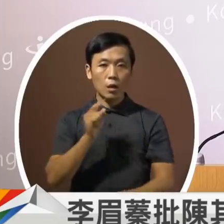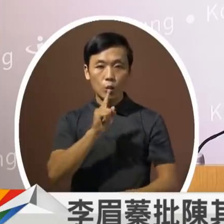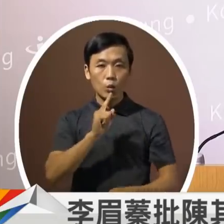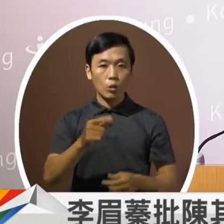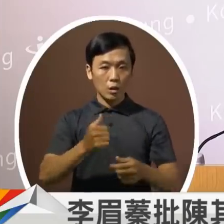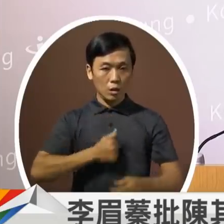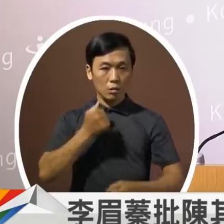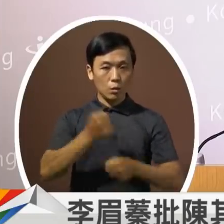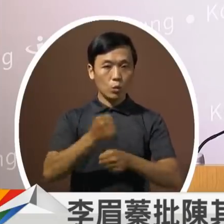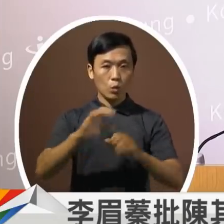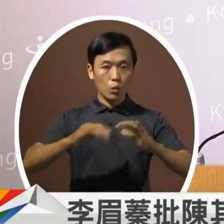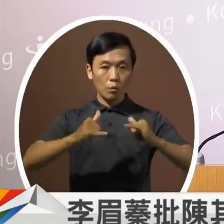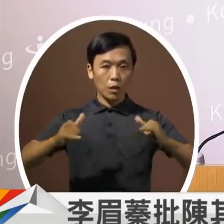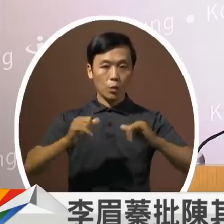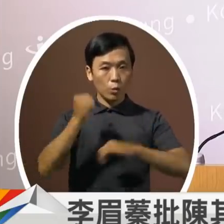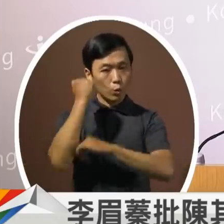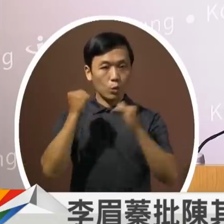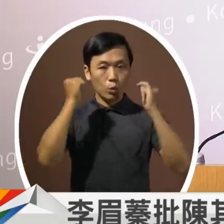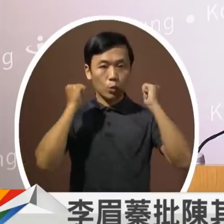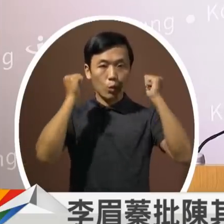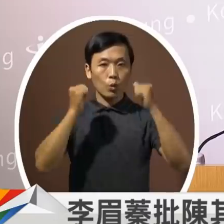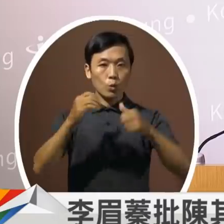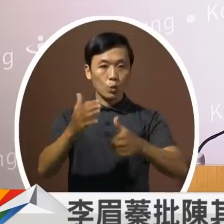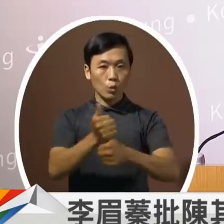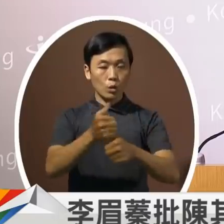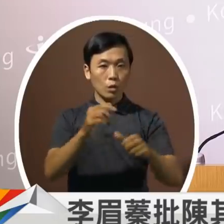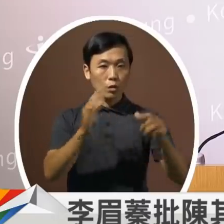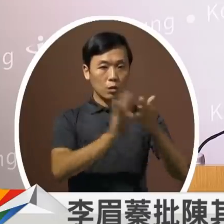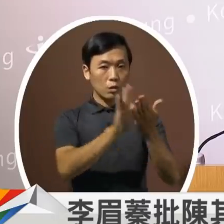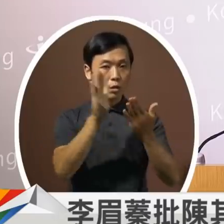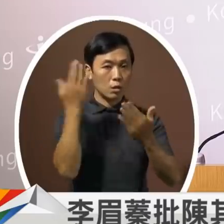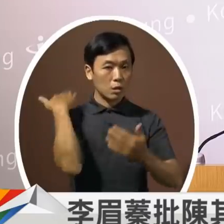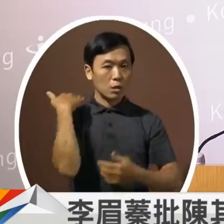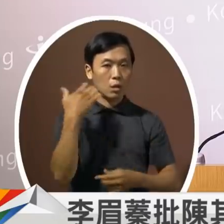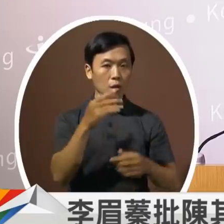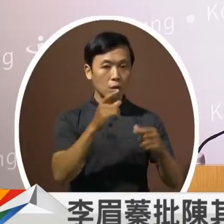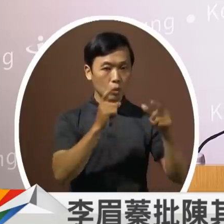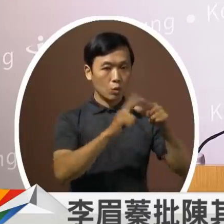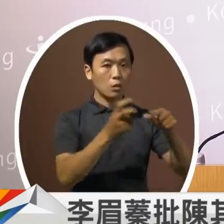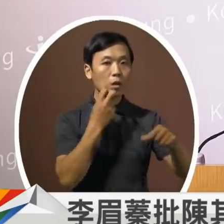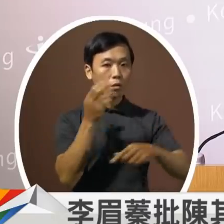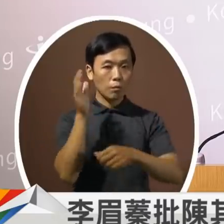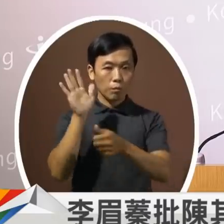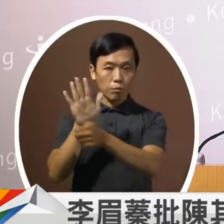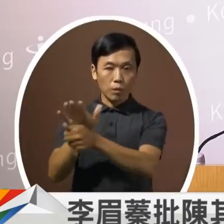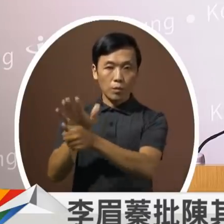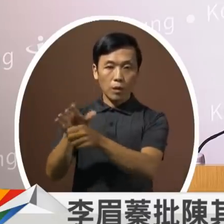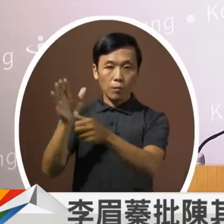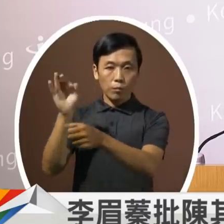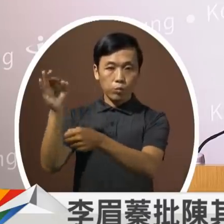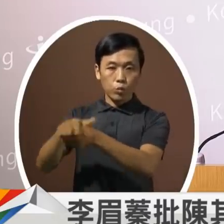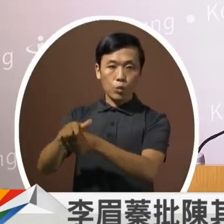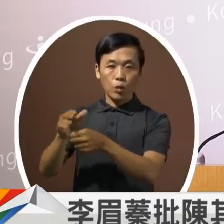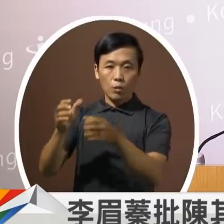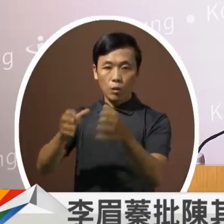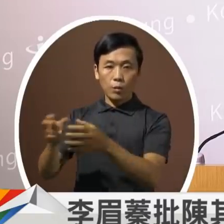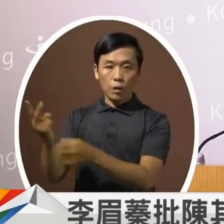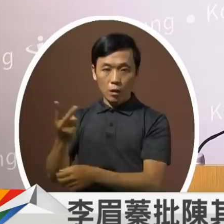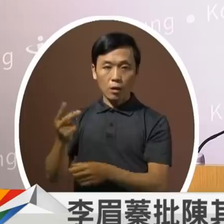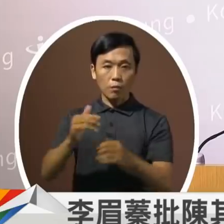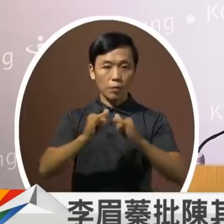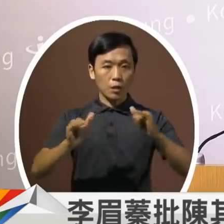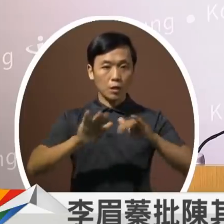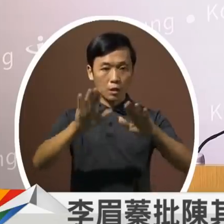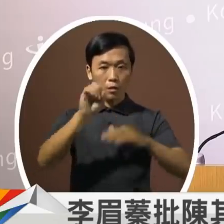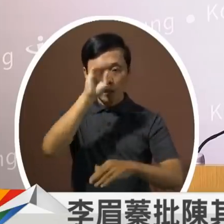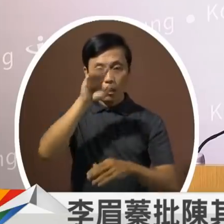民运动中心但是过去中央曾补助高雄建座两座的国民运动中心民进党竟然